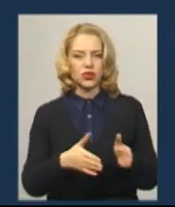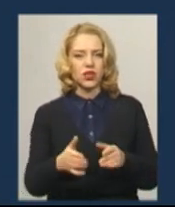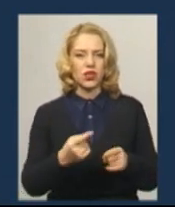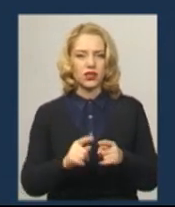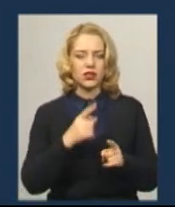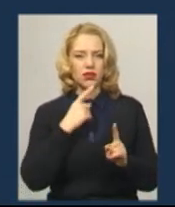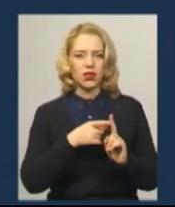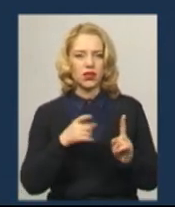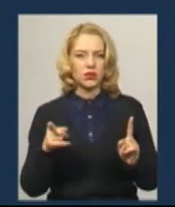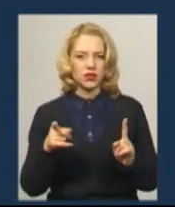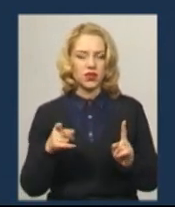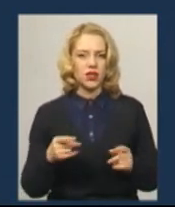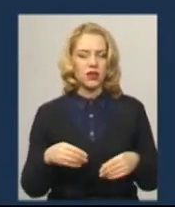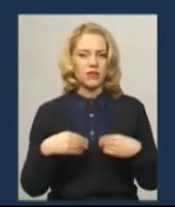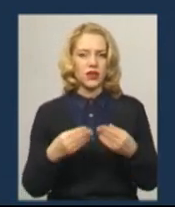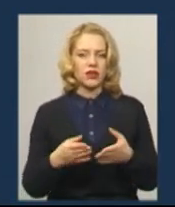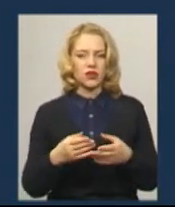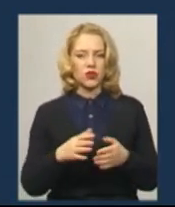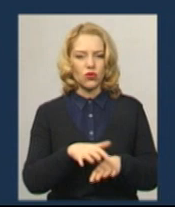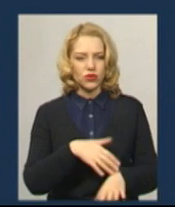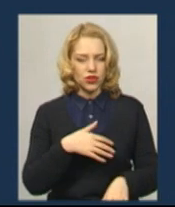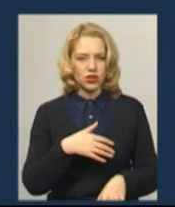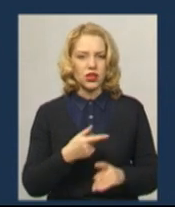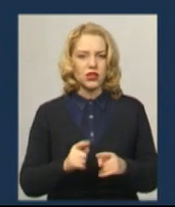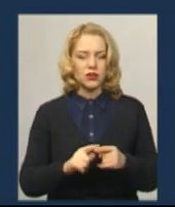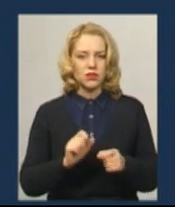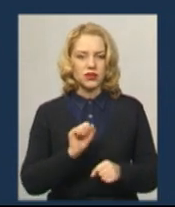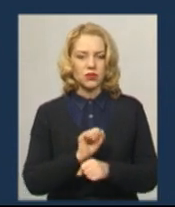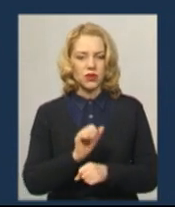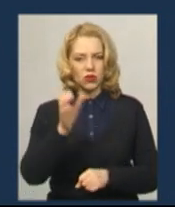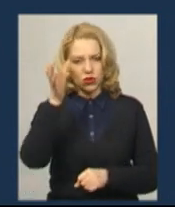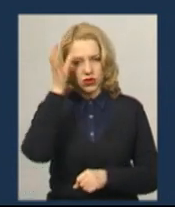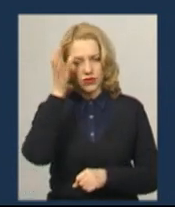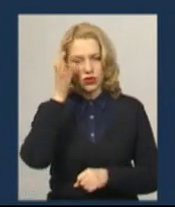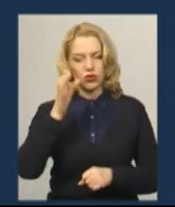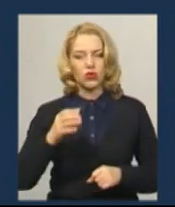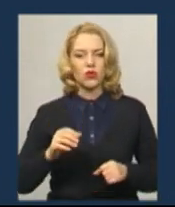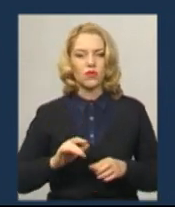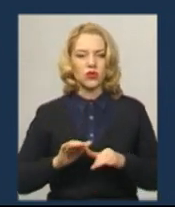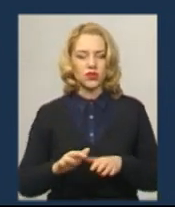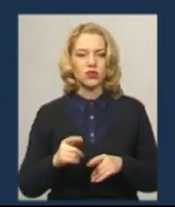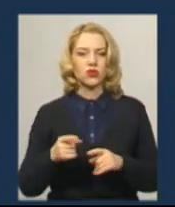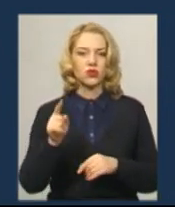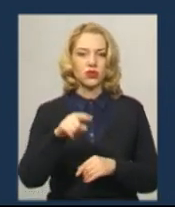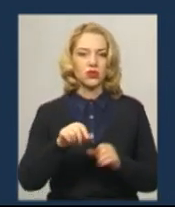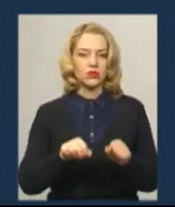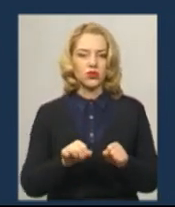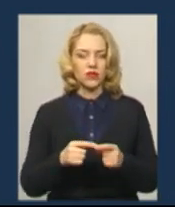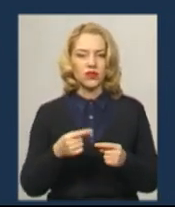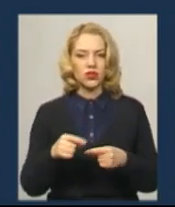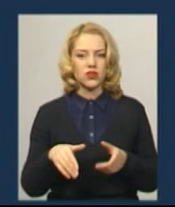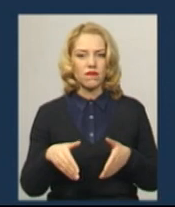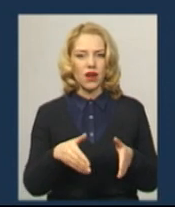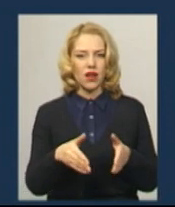термін незначно довший, призупиненого освітнього процесу тоді, можливий інший